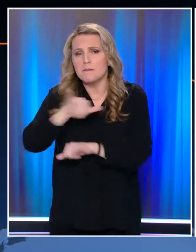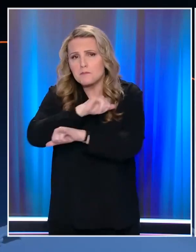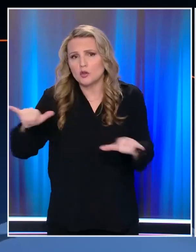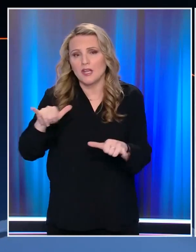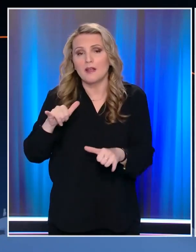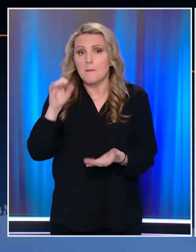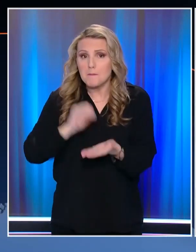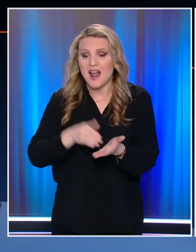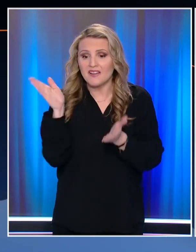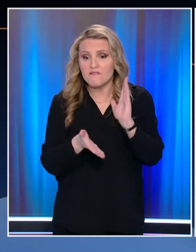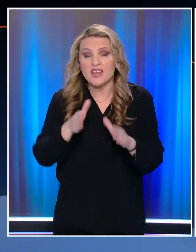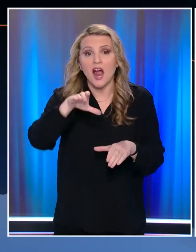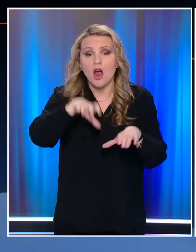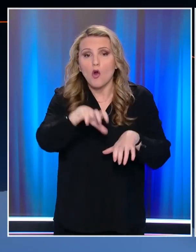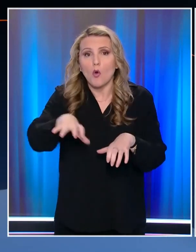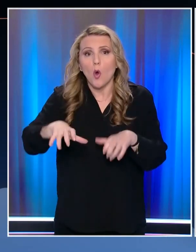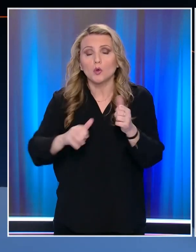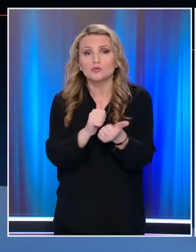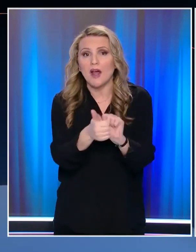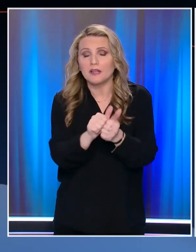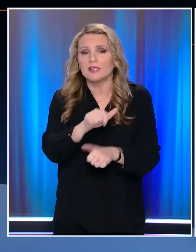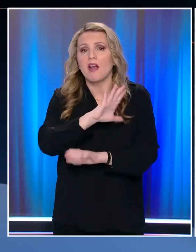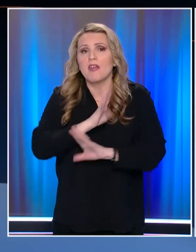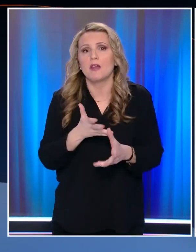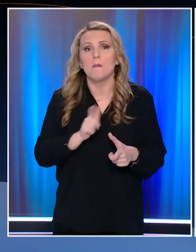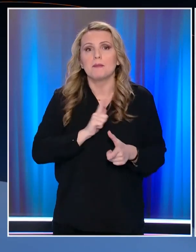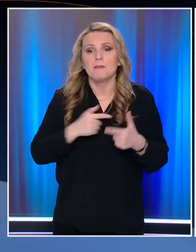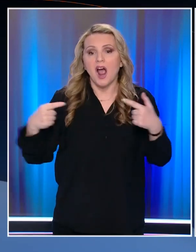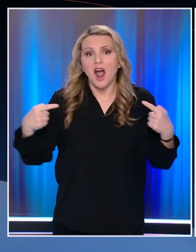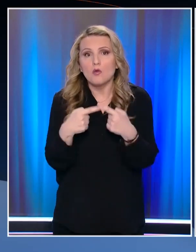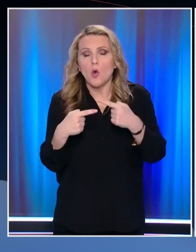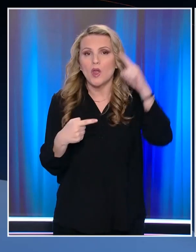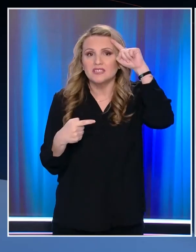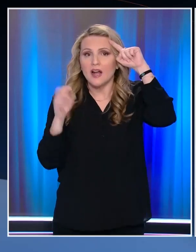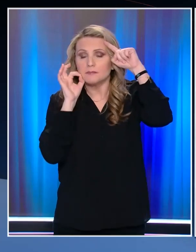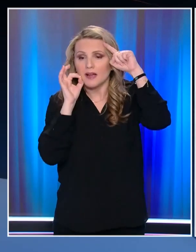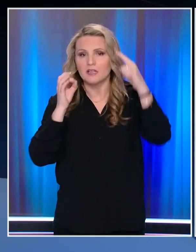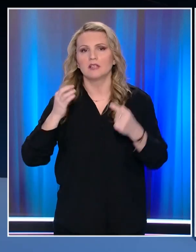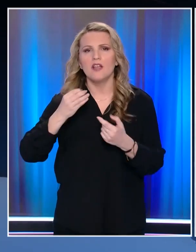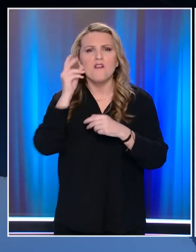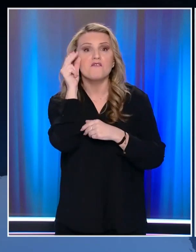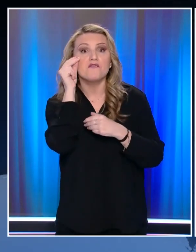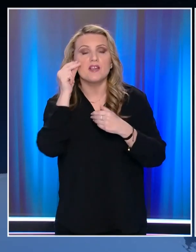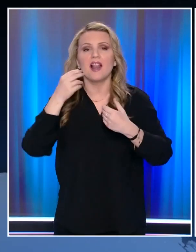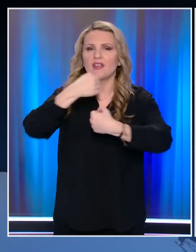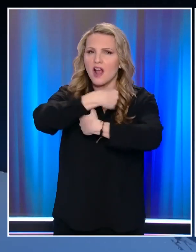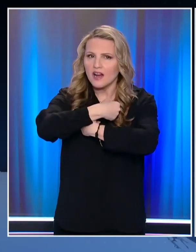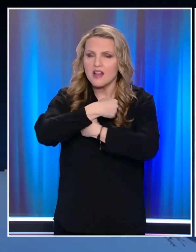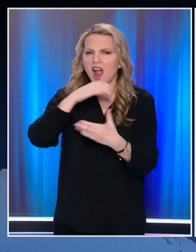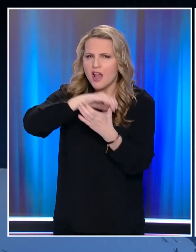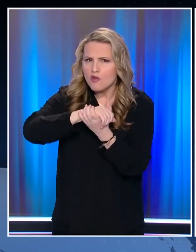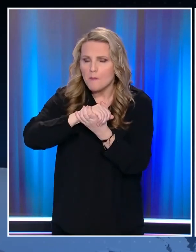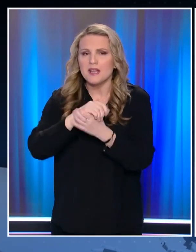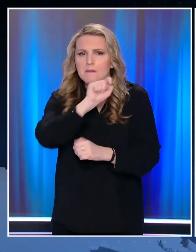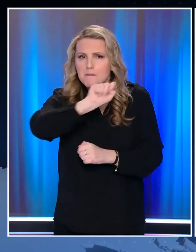θέλω να υπάρχει ξανά βία σε αθλητικούς χώρους Περιμένω τον αγώνα μεταξύ του Άρη και του Πάουκ Ενωμένοι και αγκαλιασμένοι οι φύλαθλοι Να περάσουν και αυτοί